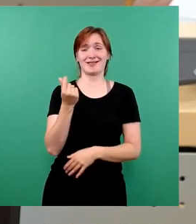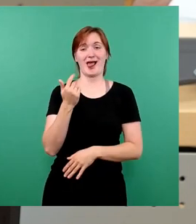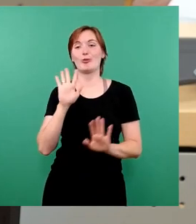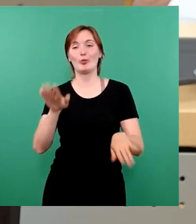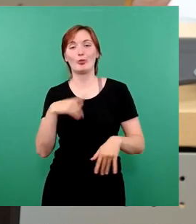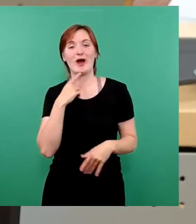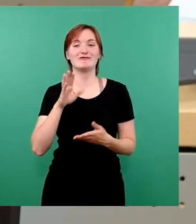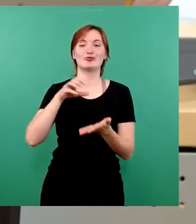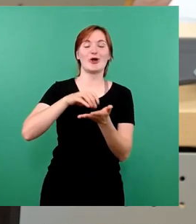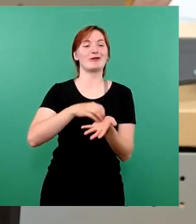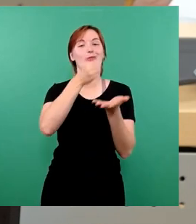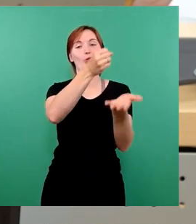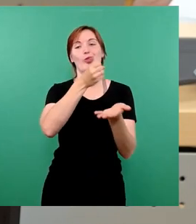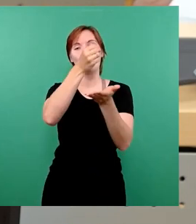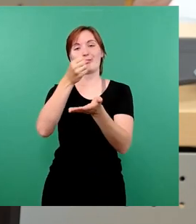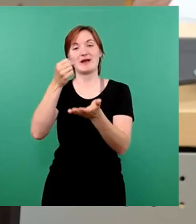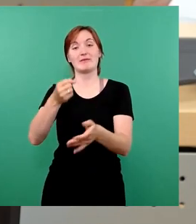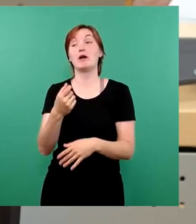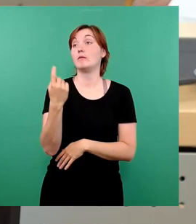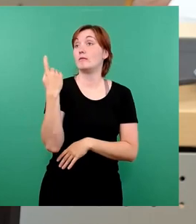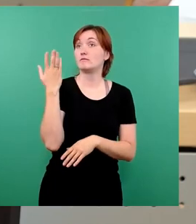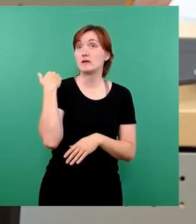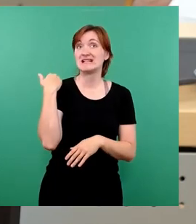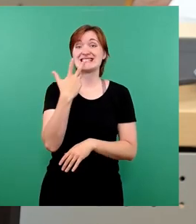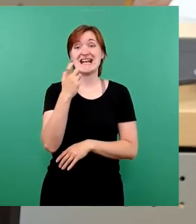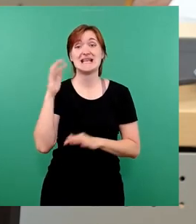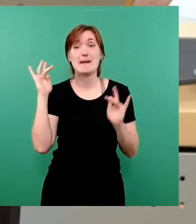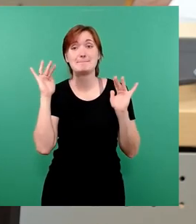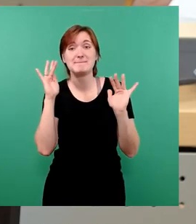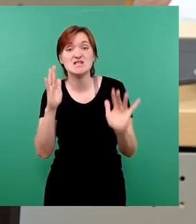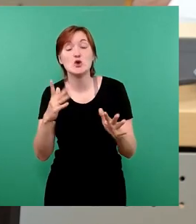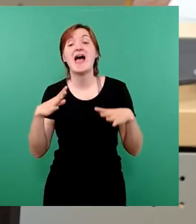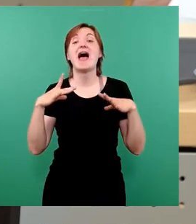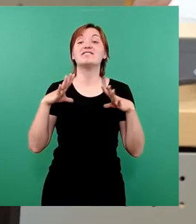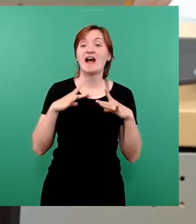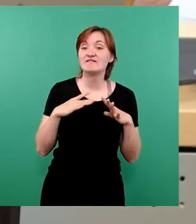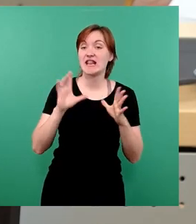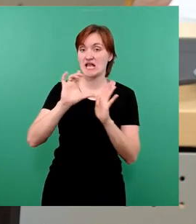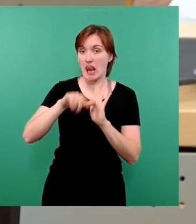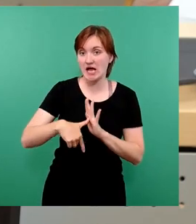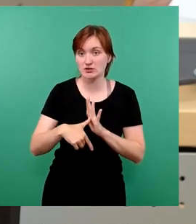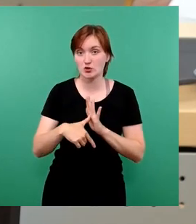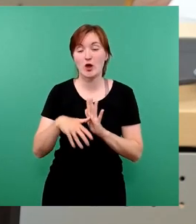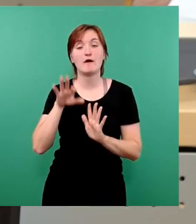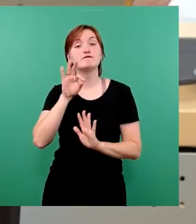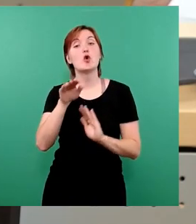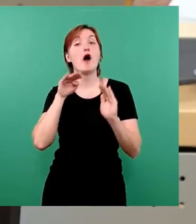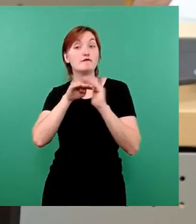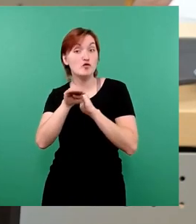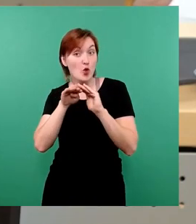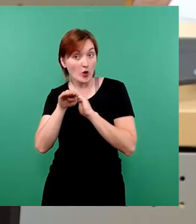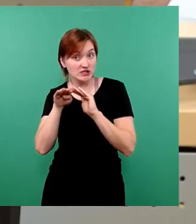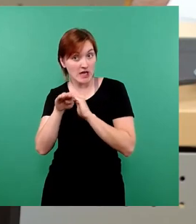nicht lange her, da haben wir zusätzliche 30 Millionen freiwillige Leistungen beschlossen, zur Unterbringung von Flüchtlingen.